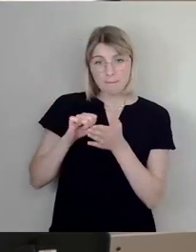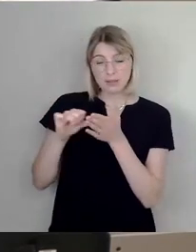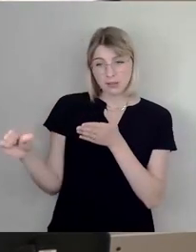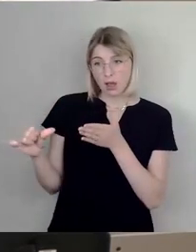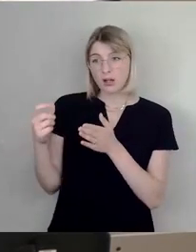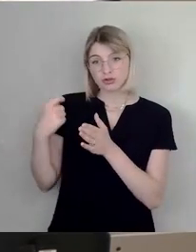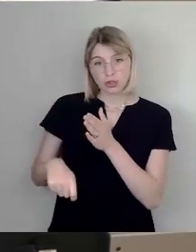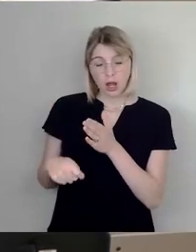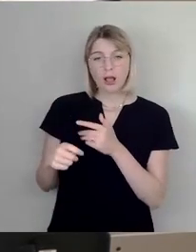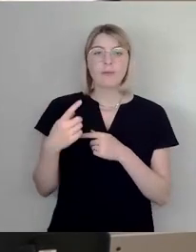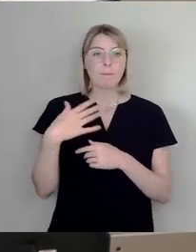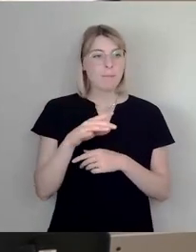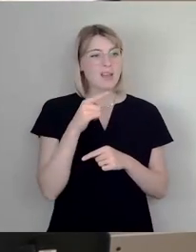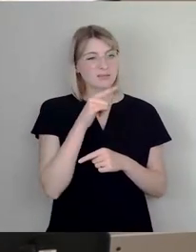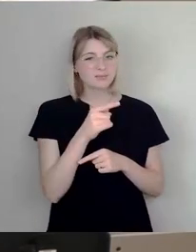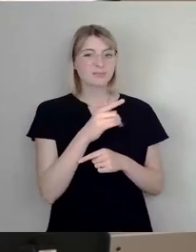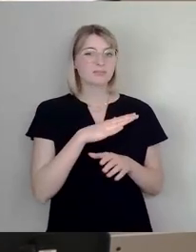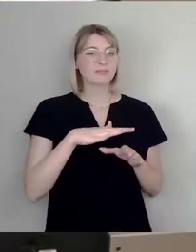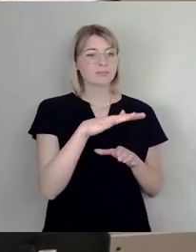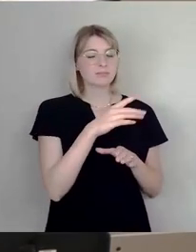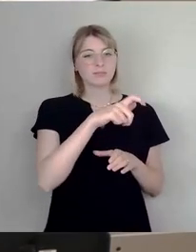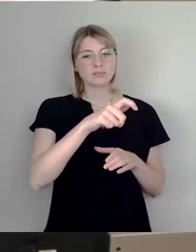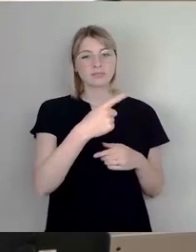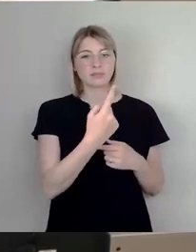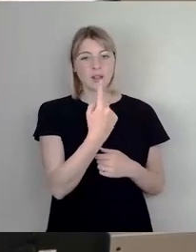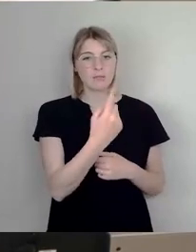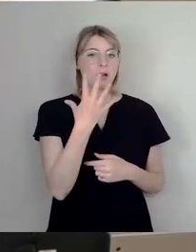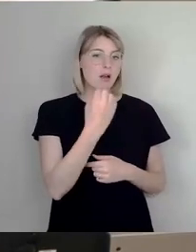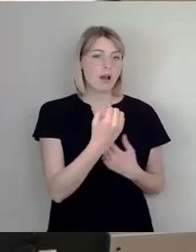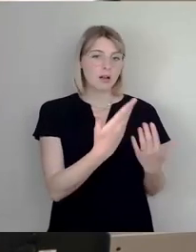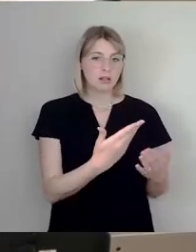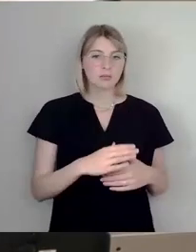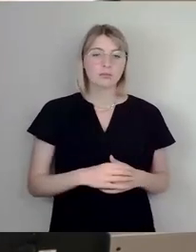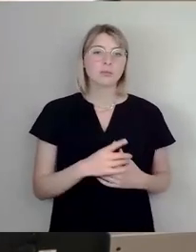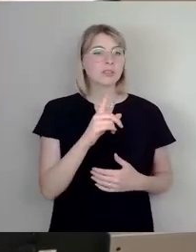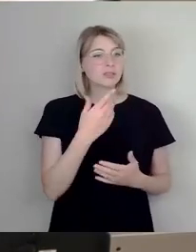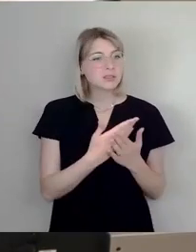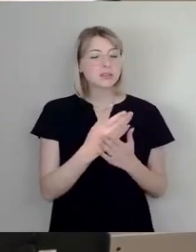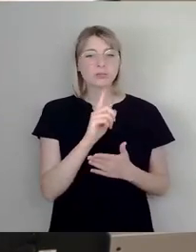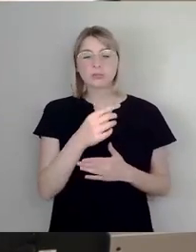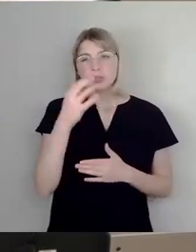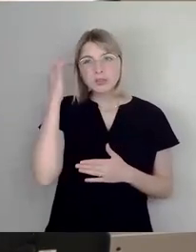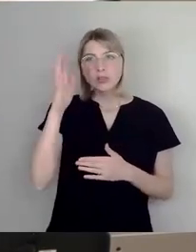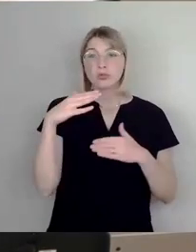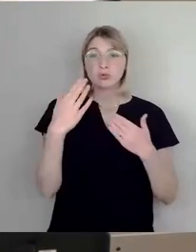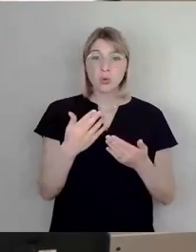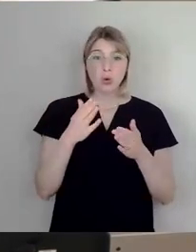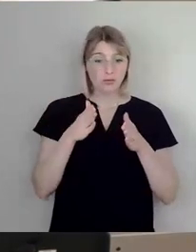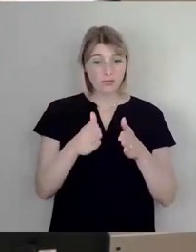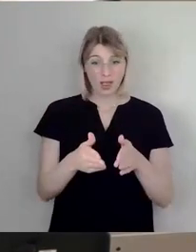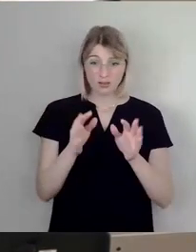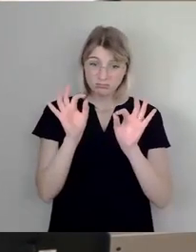die Armen. Und da muss man sich eben fragen, ist das der richtige Weg? Ist das der richtige Weg? Teure